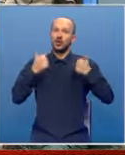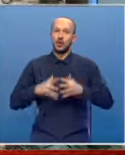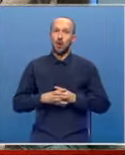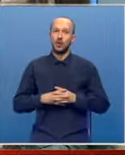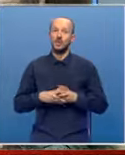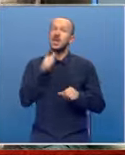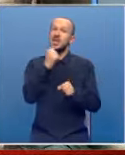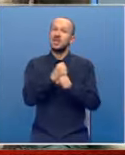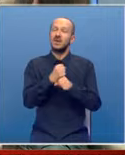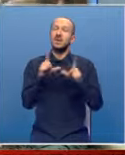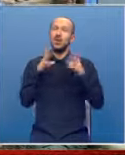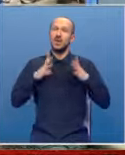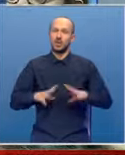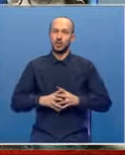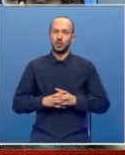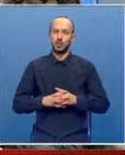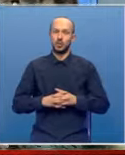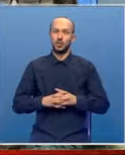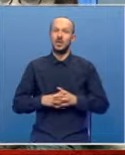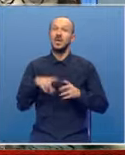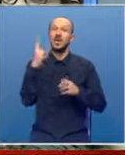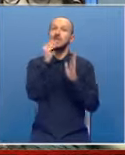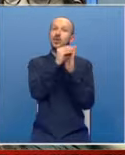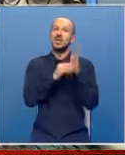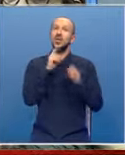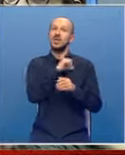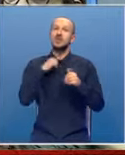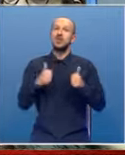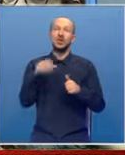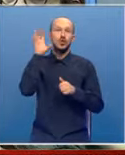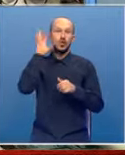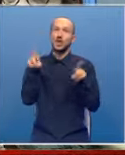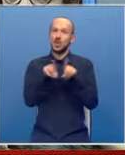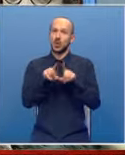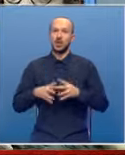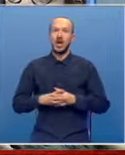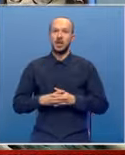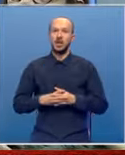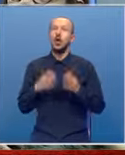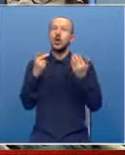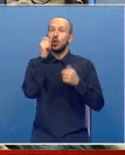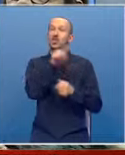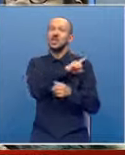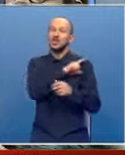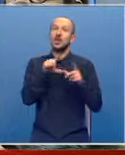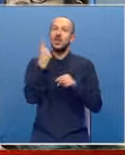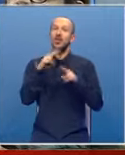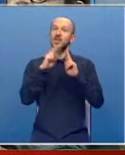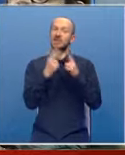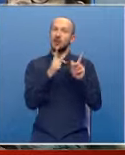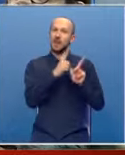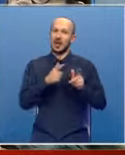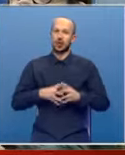i stvaramo u miru. Tako da, evo, jedan podatak koji smo danas čuli, također koliko je ljudi stradalo u Prvom svjetskom